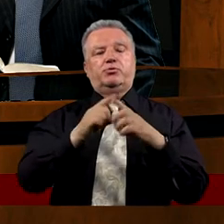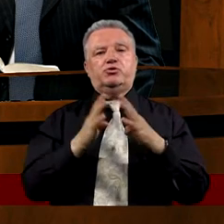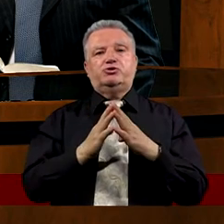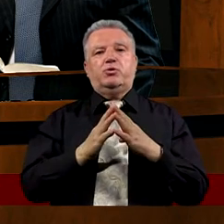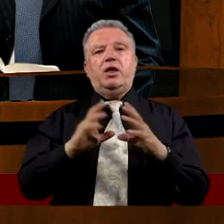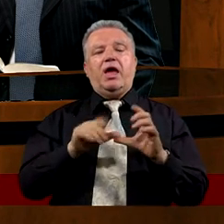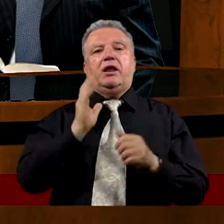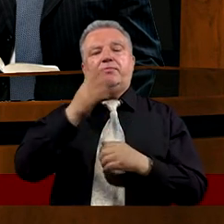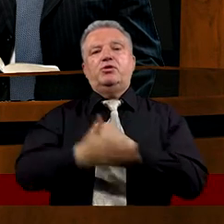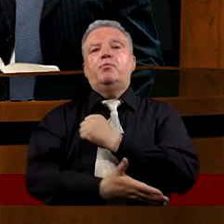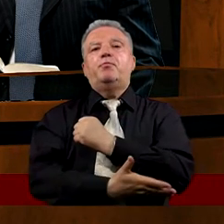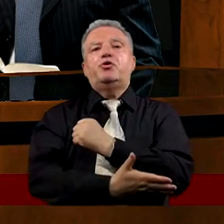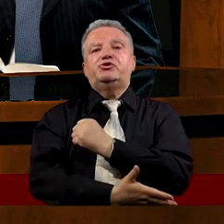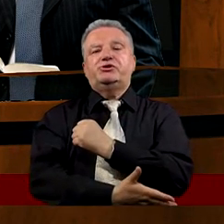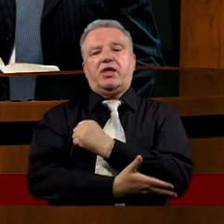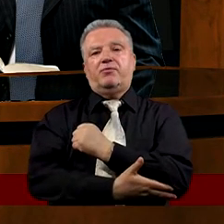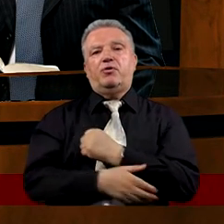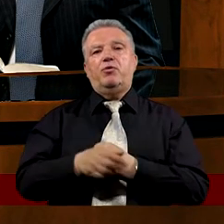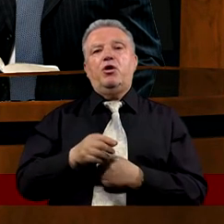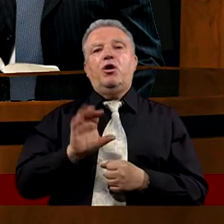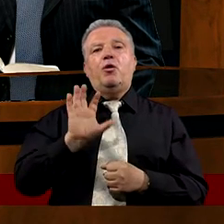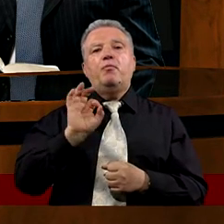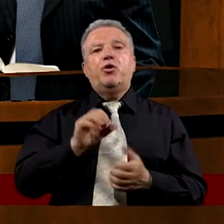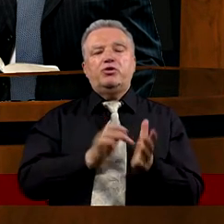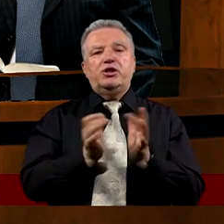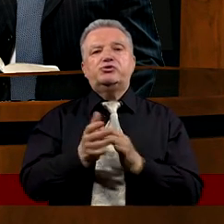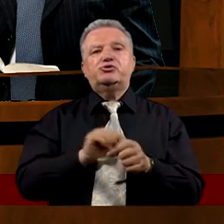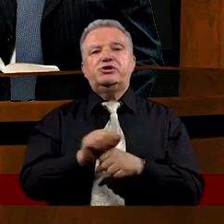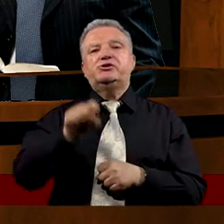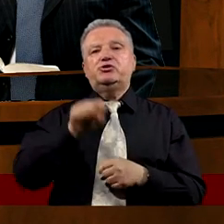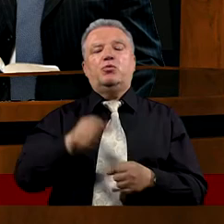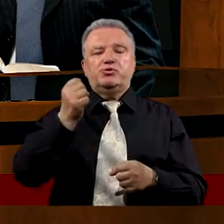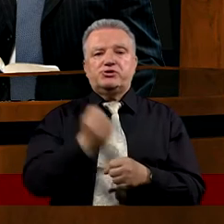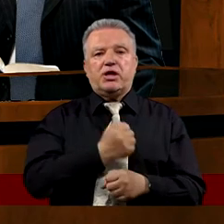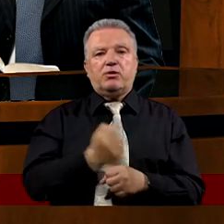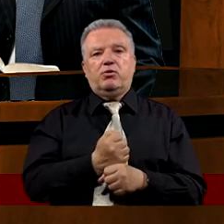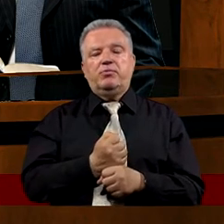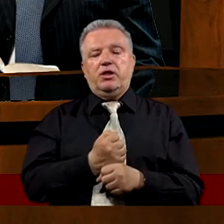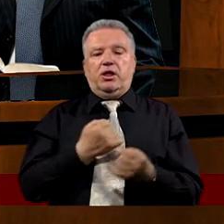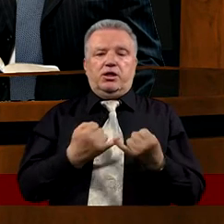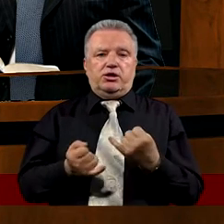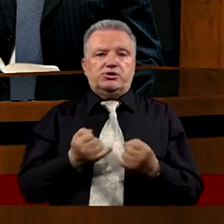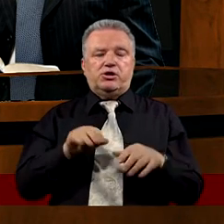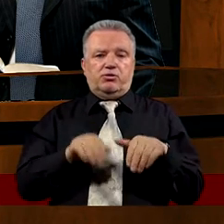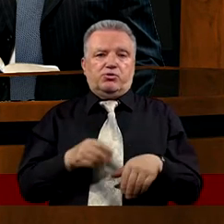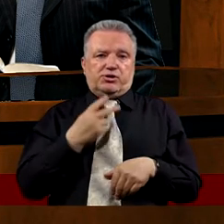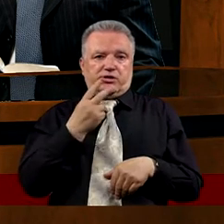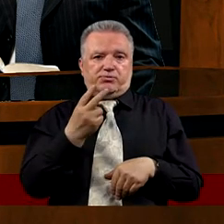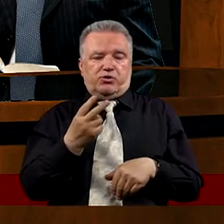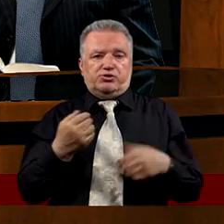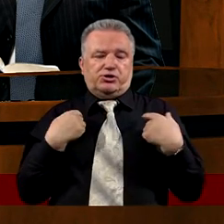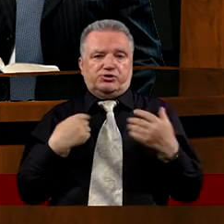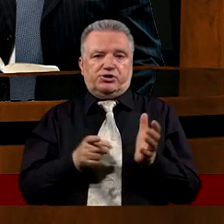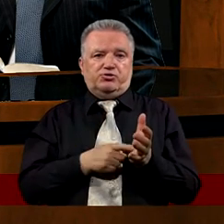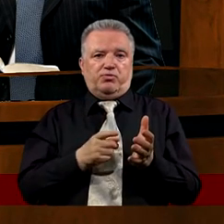Kościoła Ale będą fundamentem Bo On jest tą skałą Poza tym Jeżeli można by się przyjrzeć